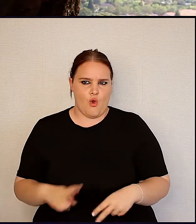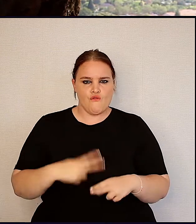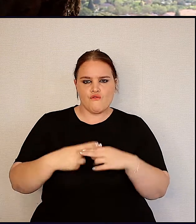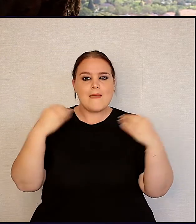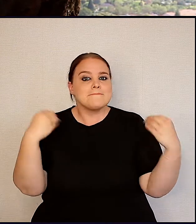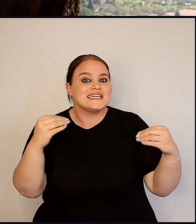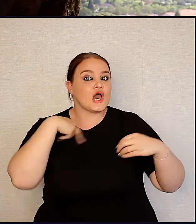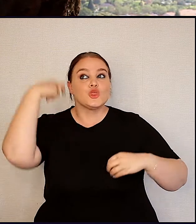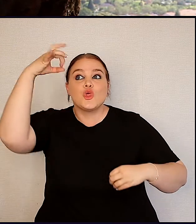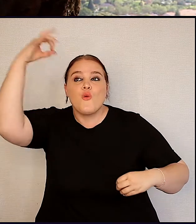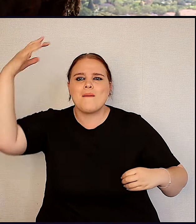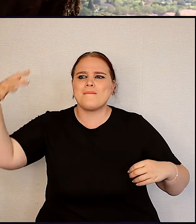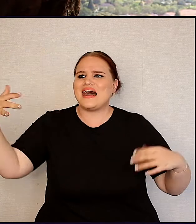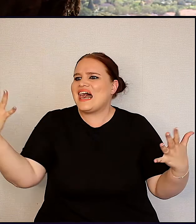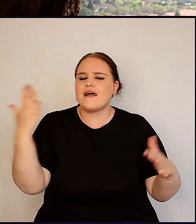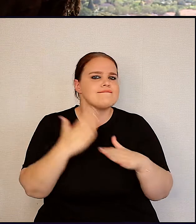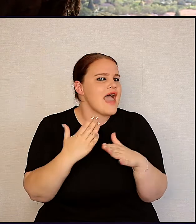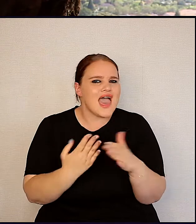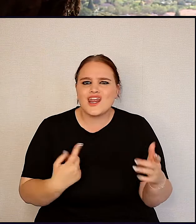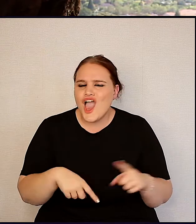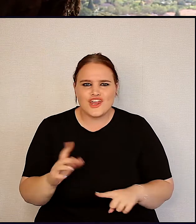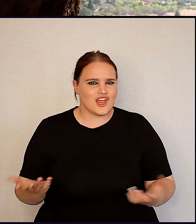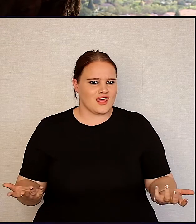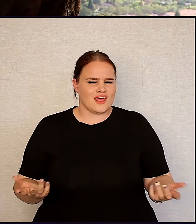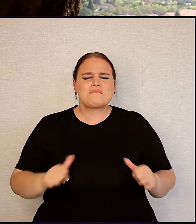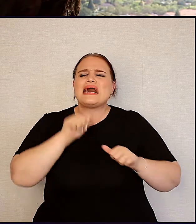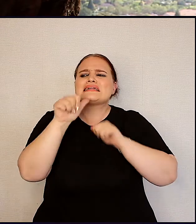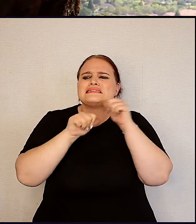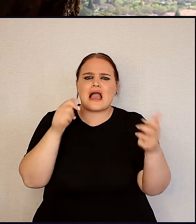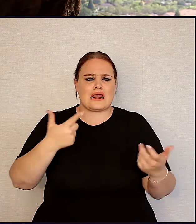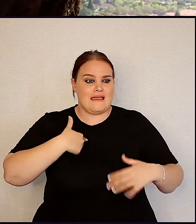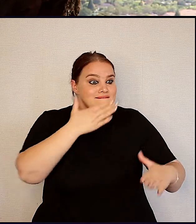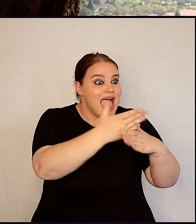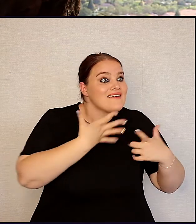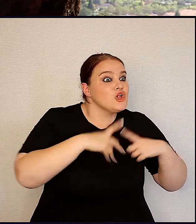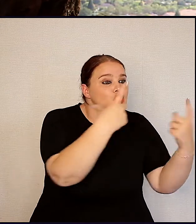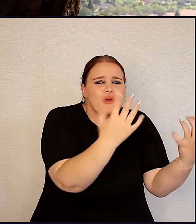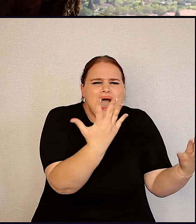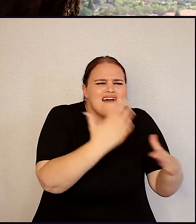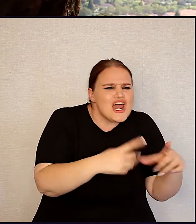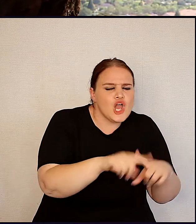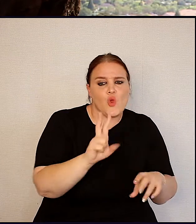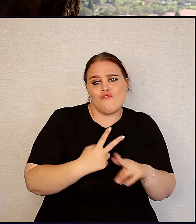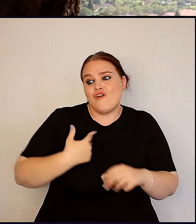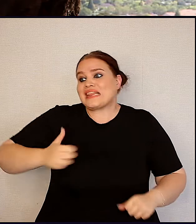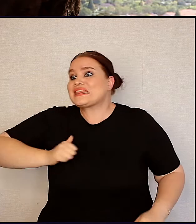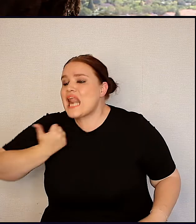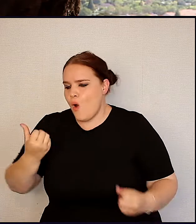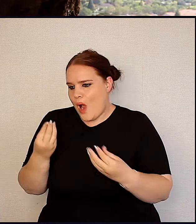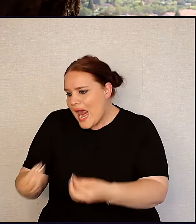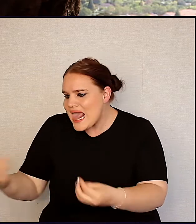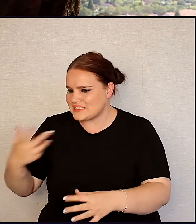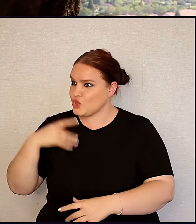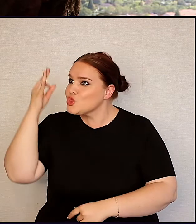bezigheidsdroom wat nie postgevat het nie, wat ook al een loobaan wat nie uitgewerkt het nie, of getrouwde leven